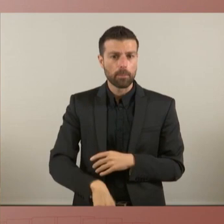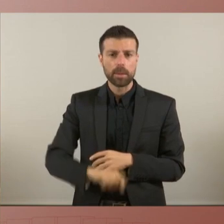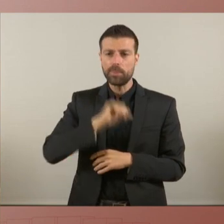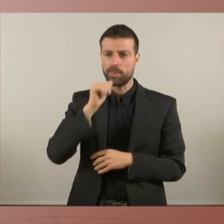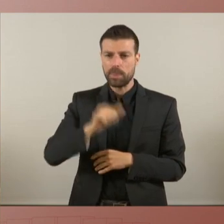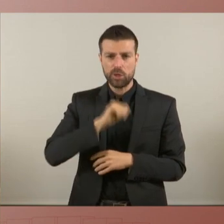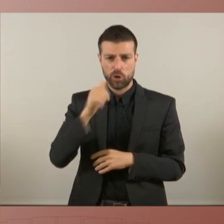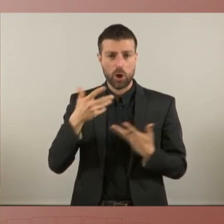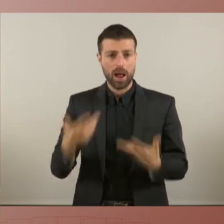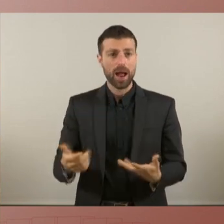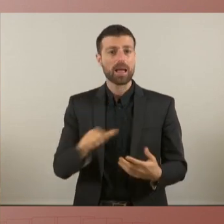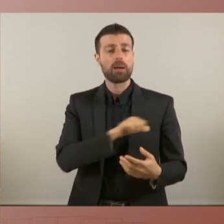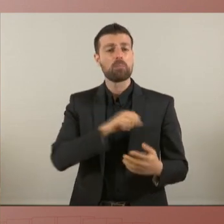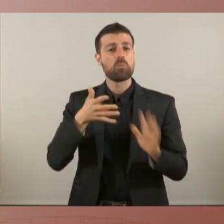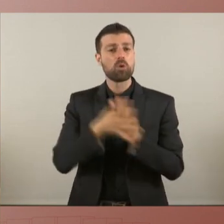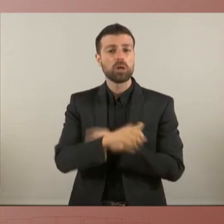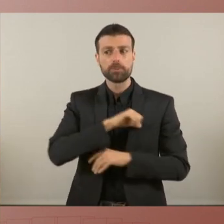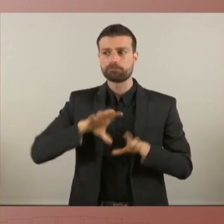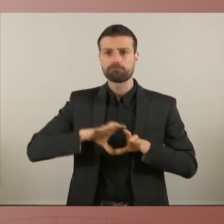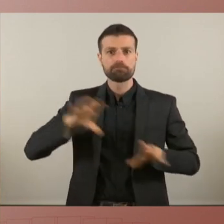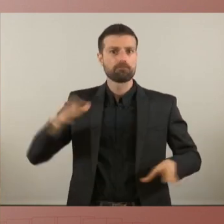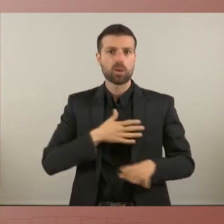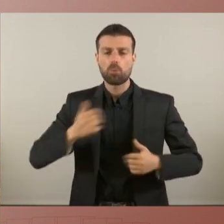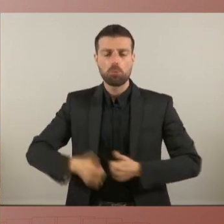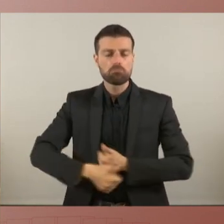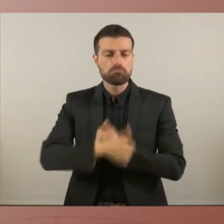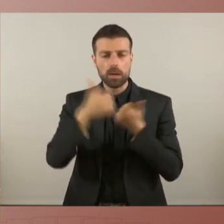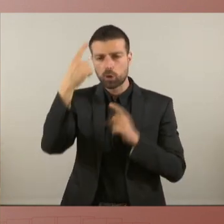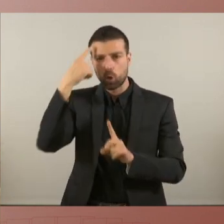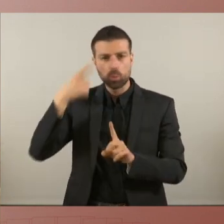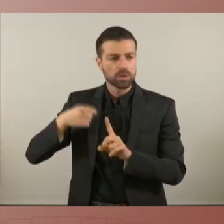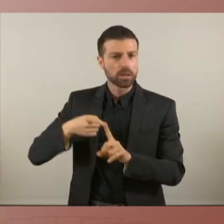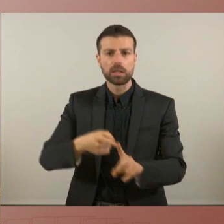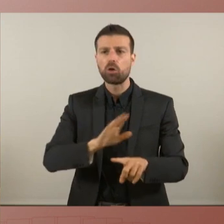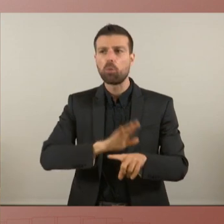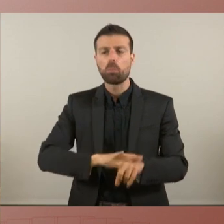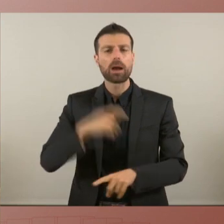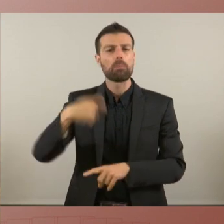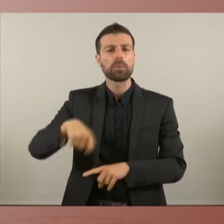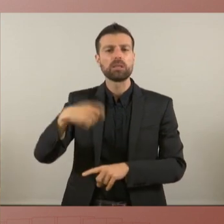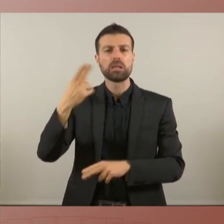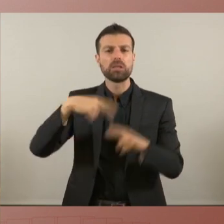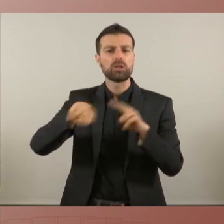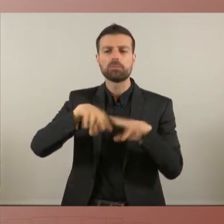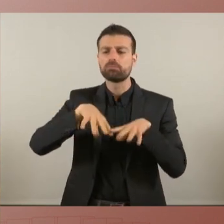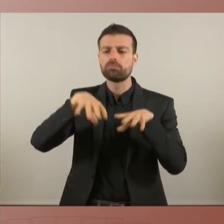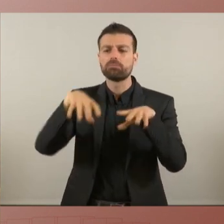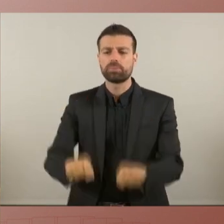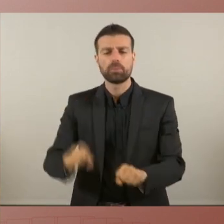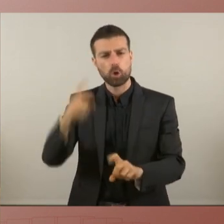partidisme i ha aguditzat l'eterna batalla per arribar al despatx de la presidència de la Generalitat com a meta final